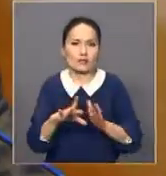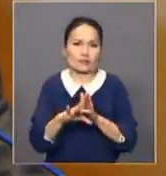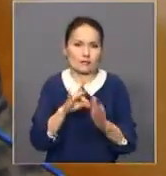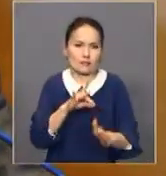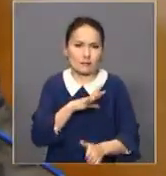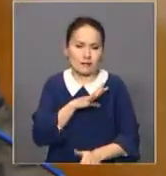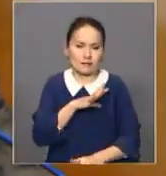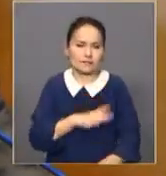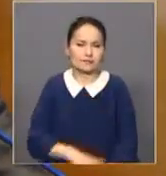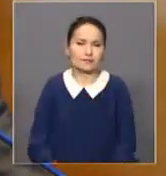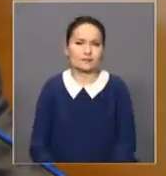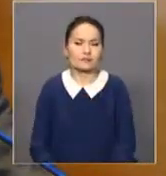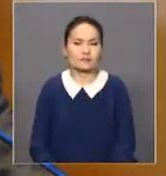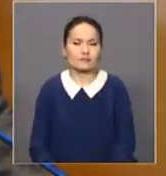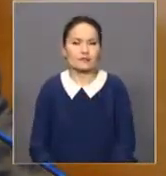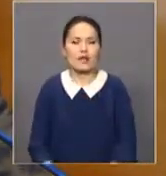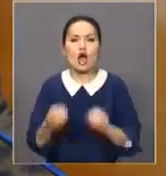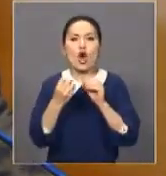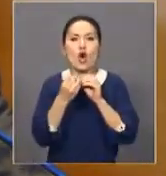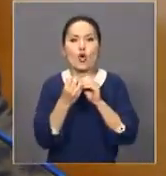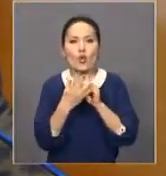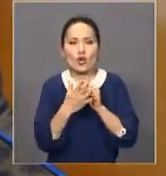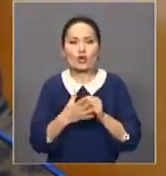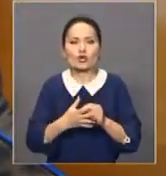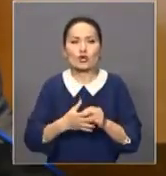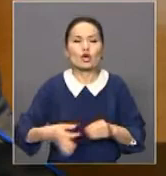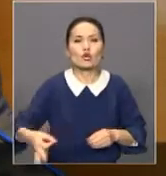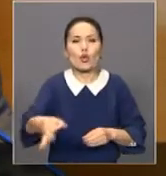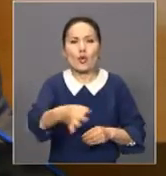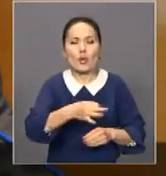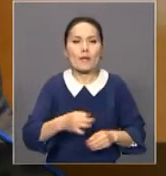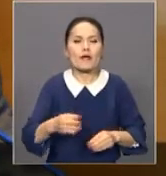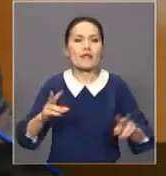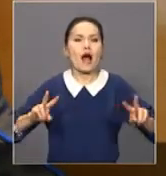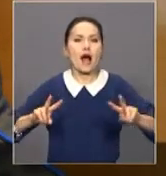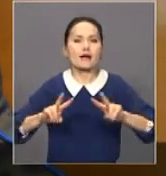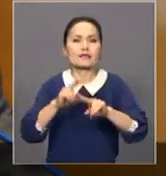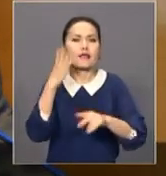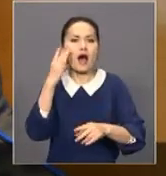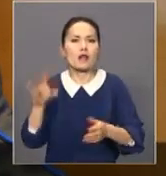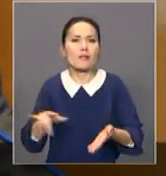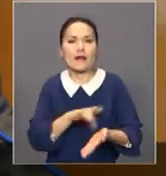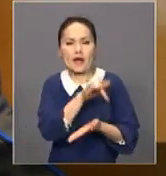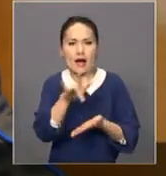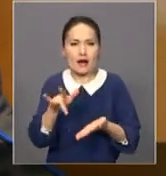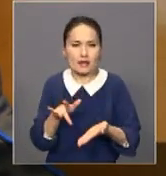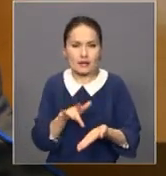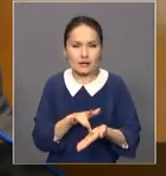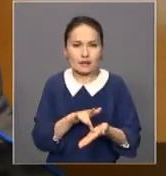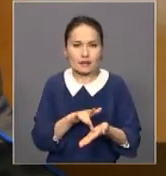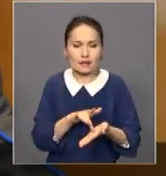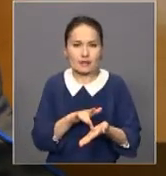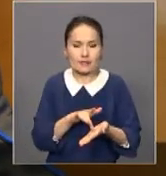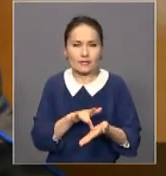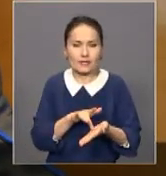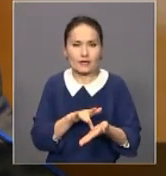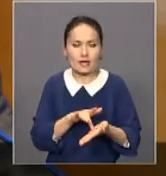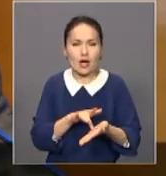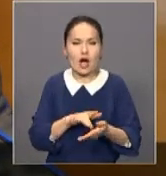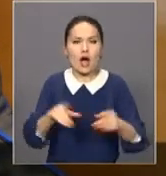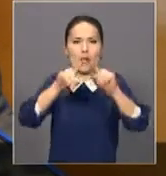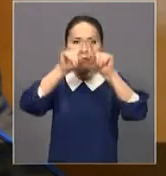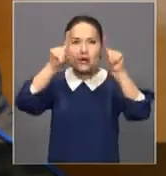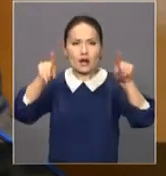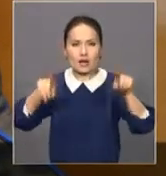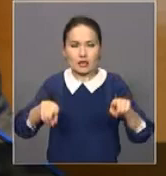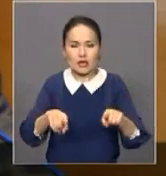14 облыстың Астана және Алматы қалаларынан протоколдарды Орталық